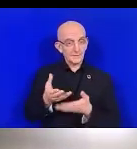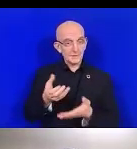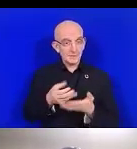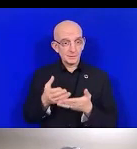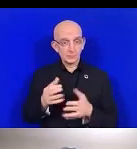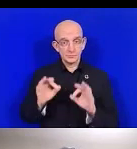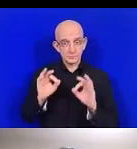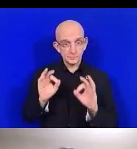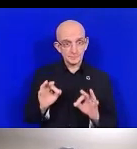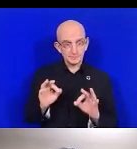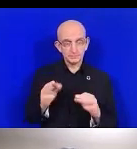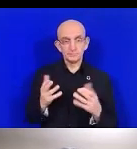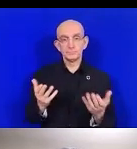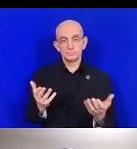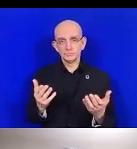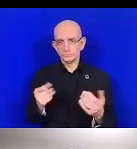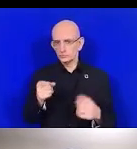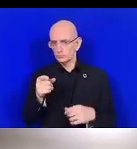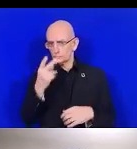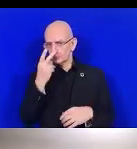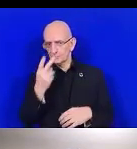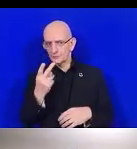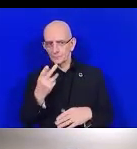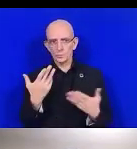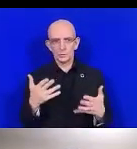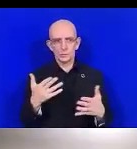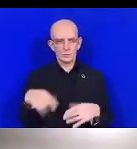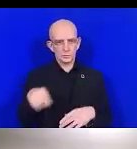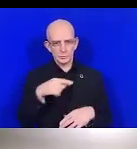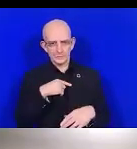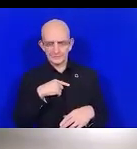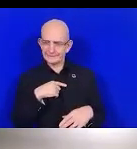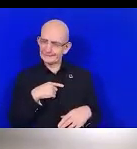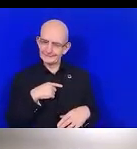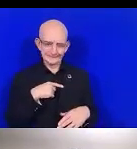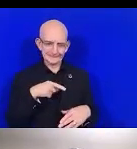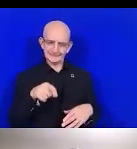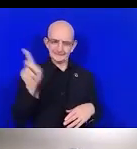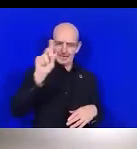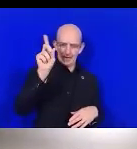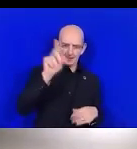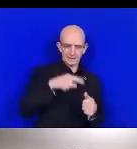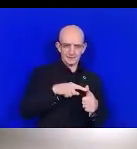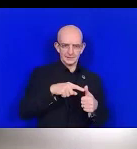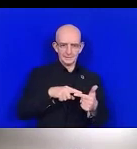Alors, personnellement, nous étions très critiques envers nous-mêmes.